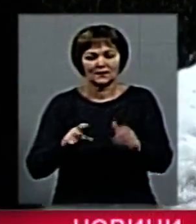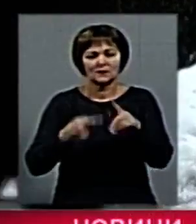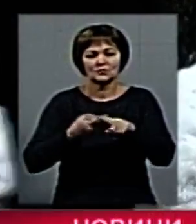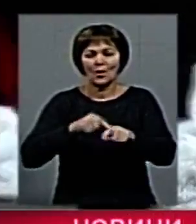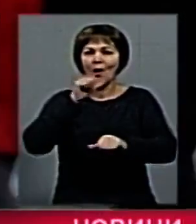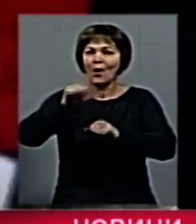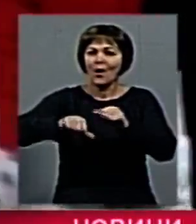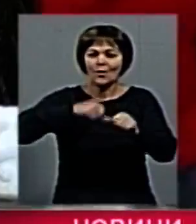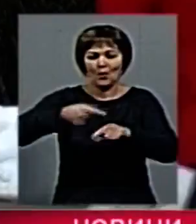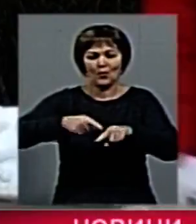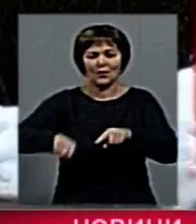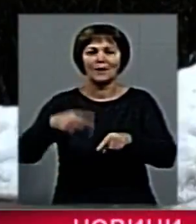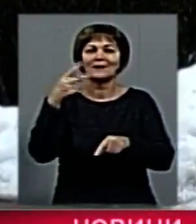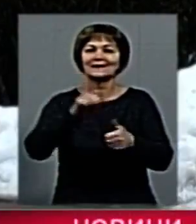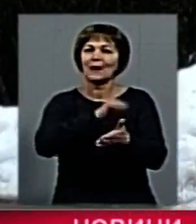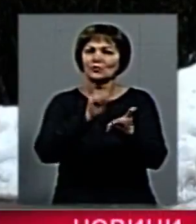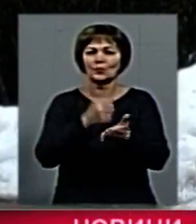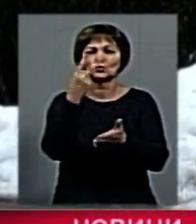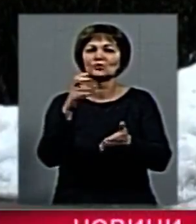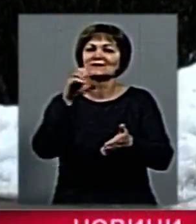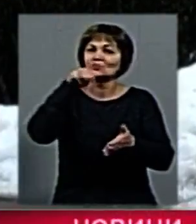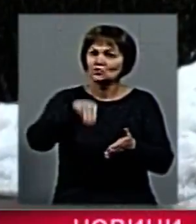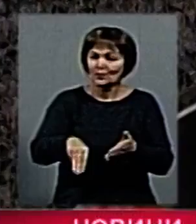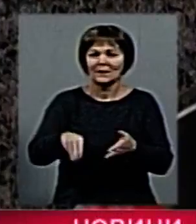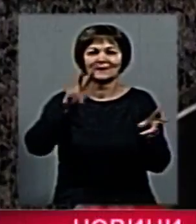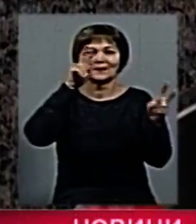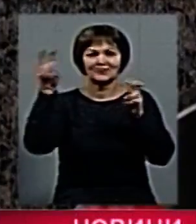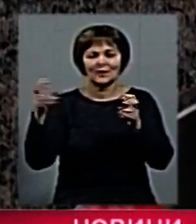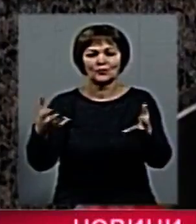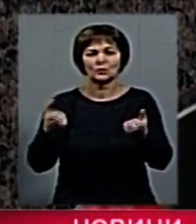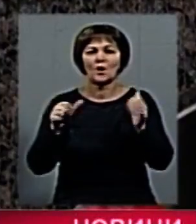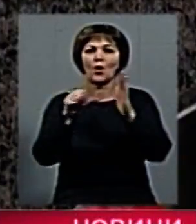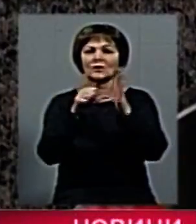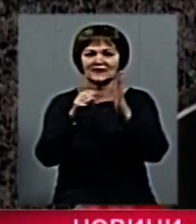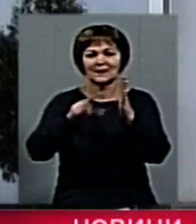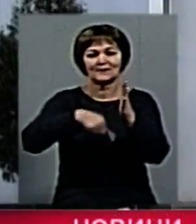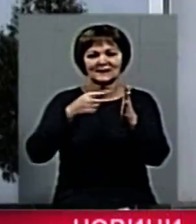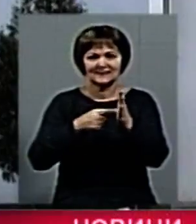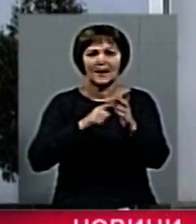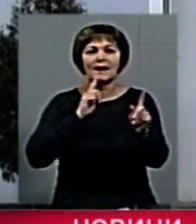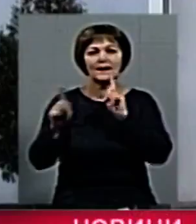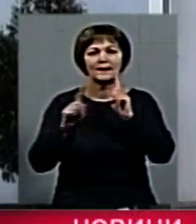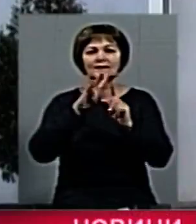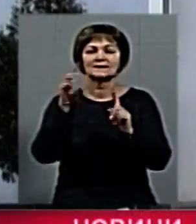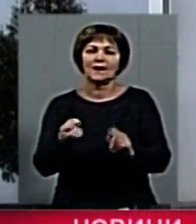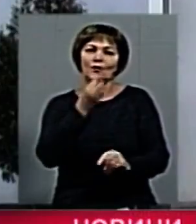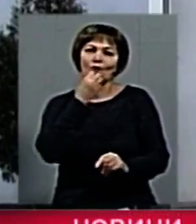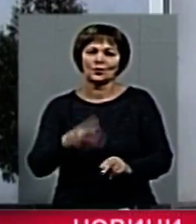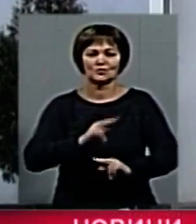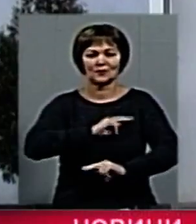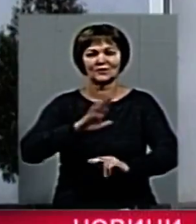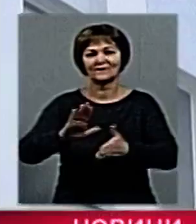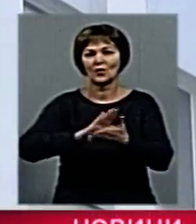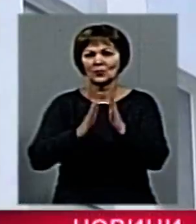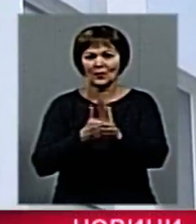році диплом другого ступеня у номінації міській ради отримала Коростенська міська рада за позитивні результати роботи громади у